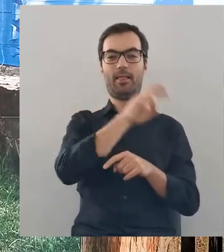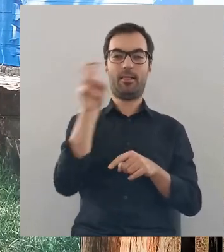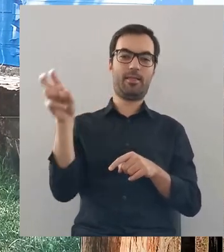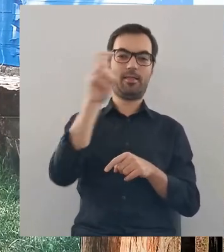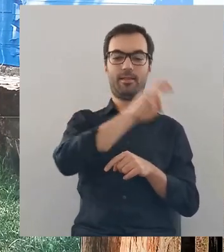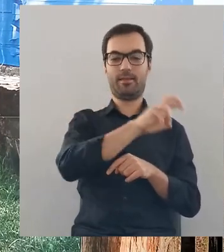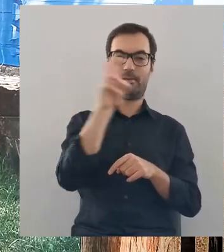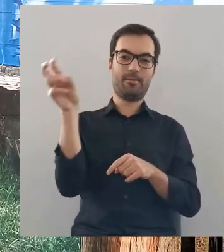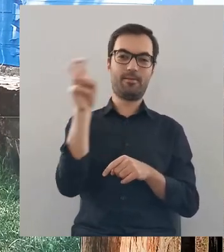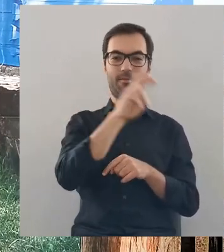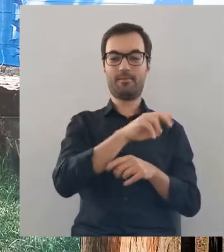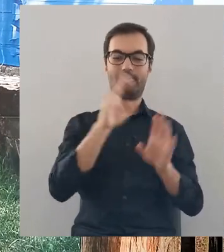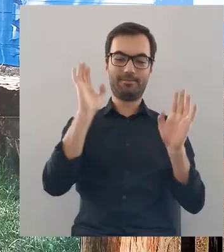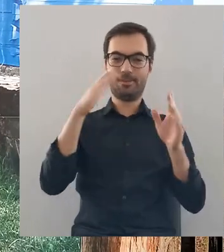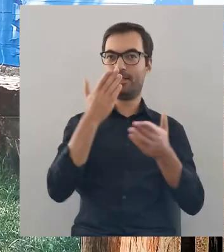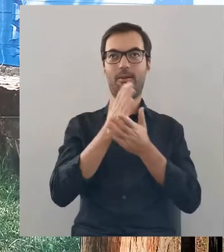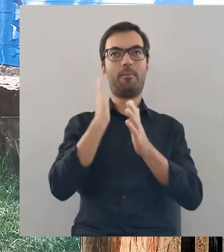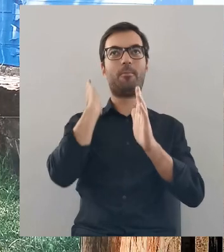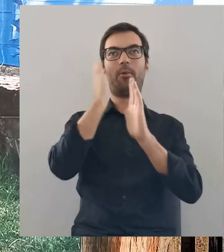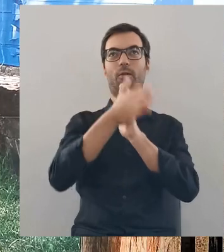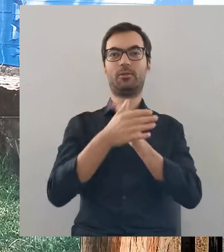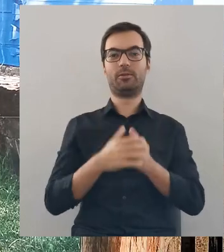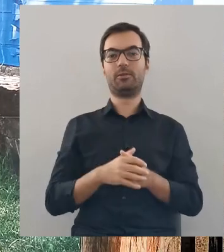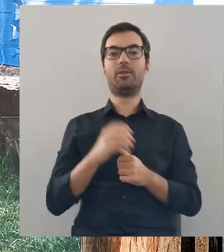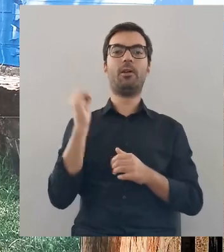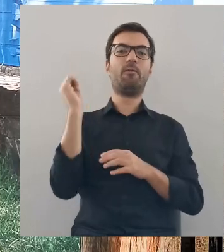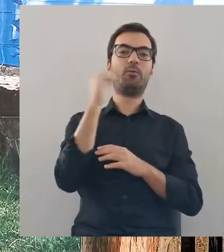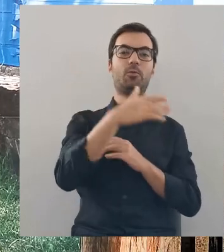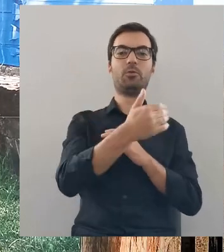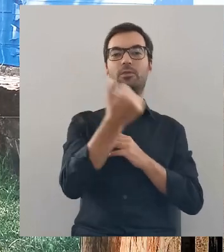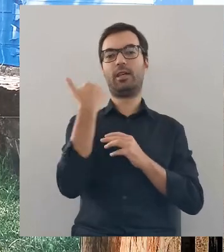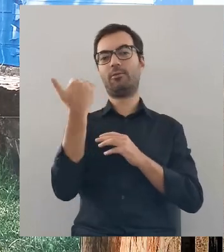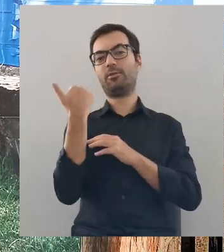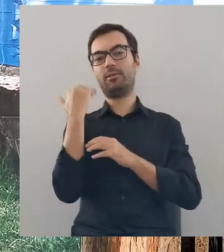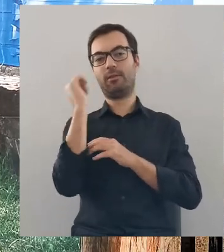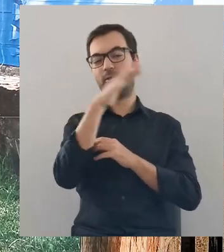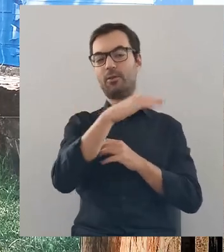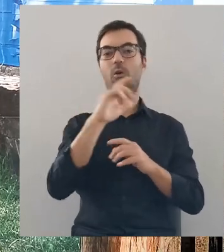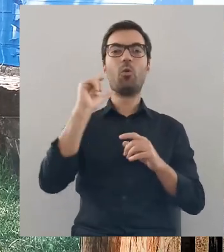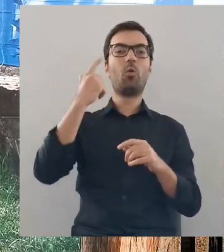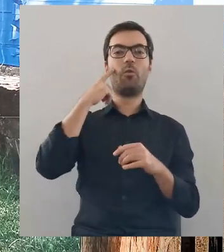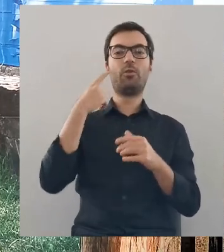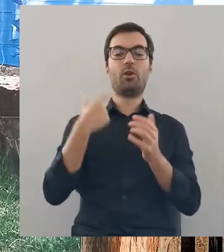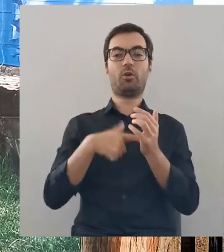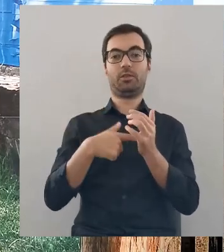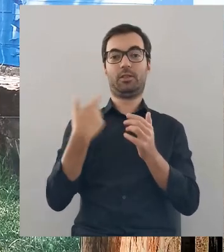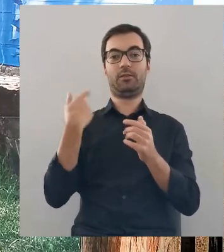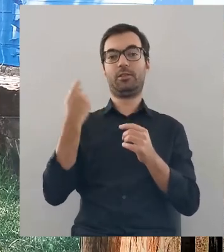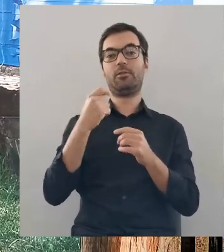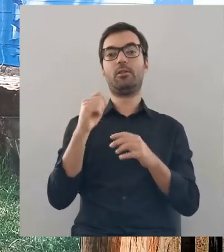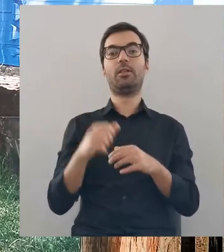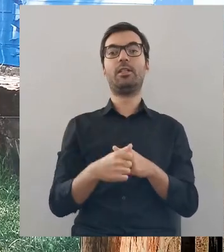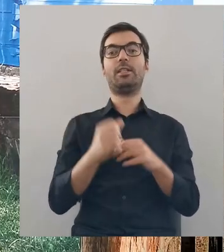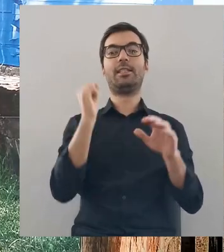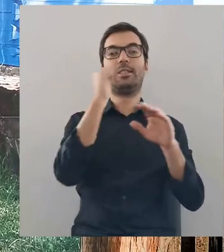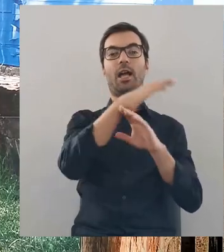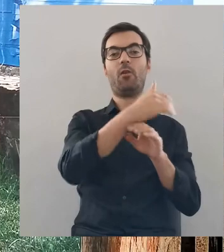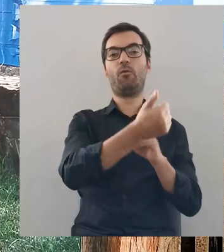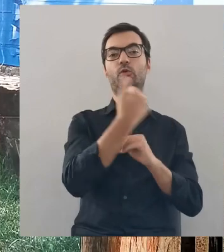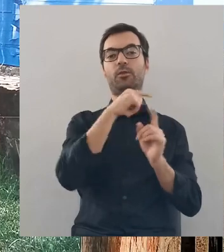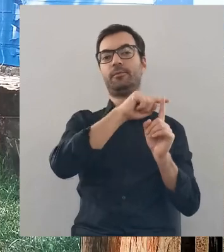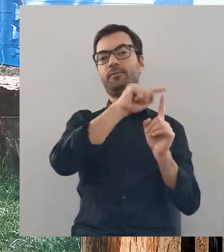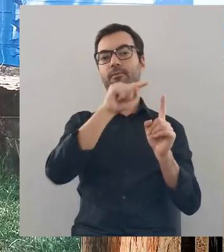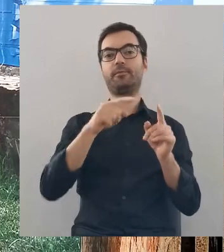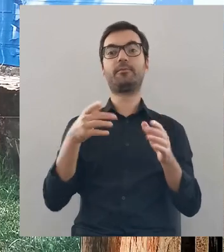halsujemy również ze wschodu na zachód i z zachodu na wschód. Ostatnio głównie wędrujemy z zachodu na